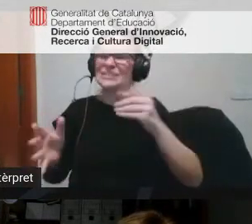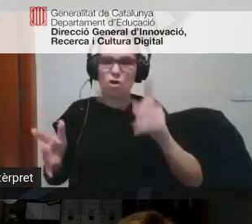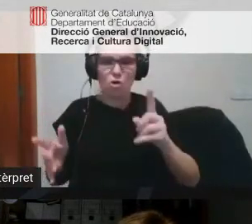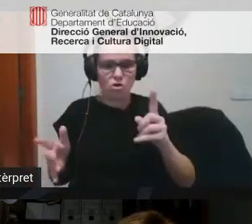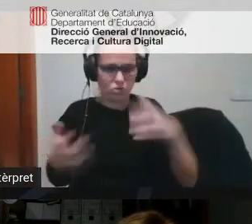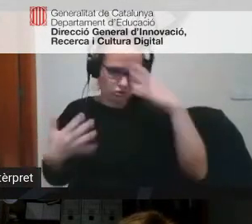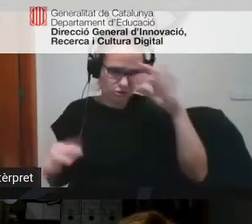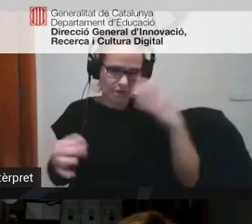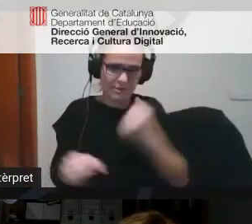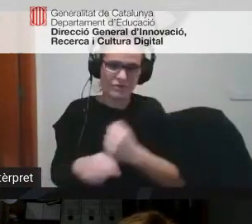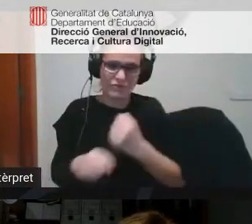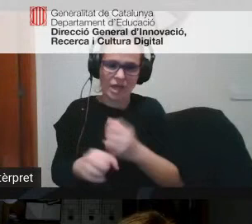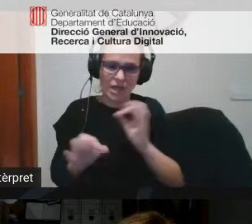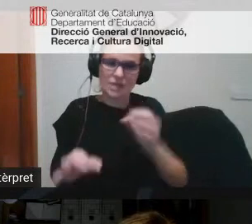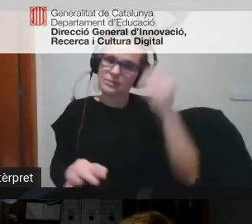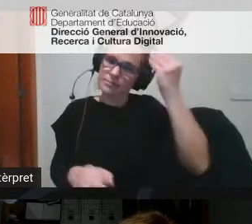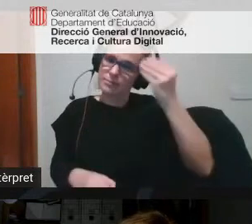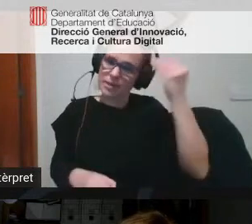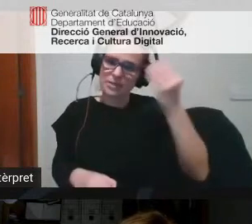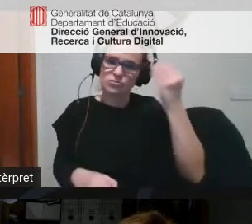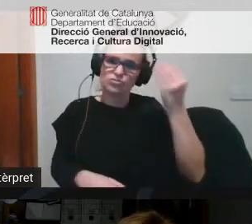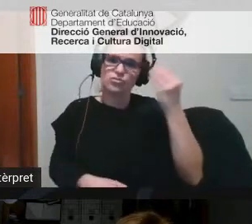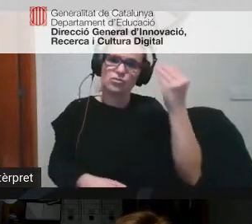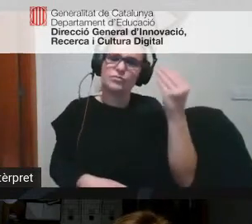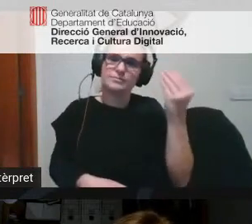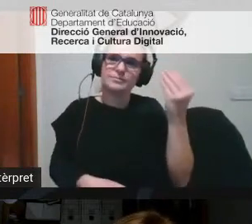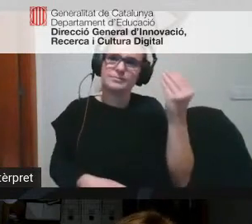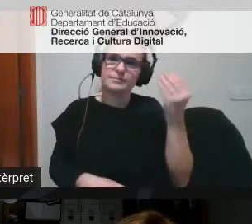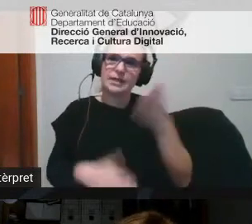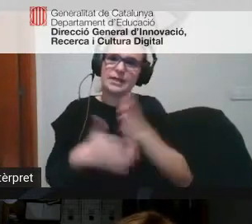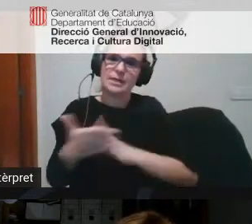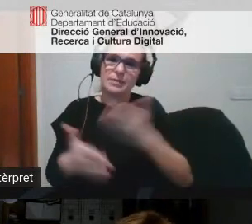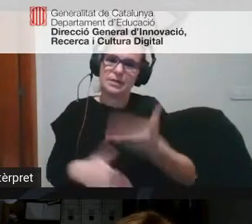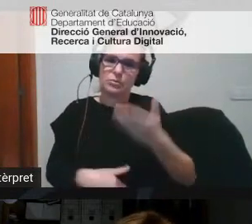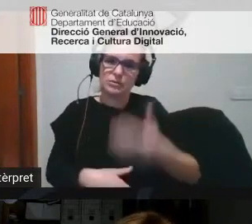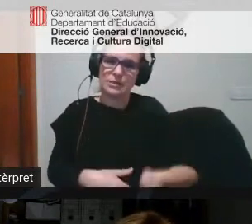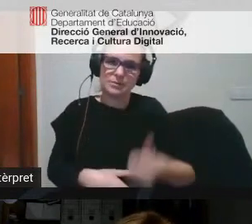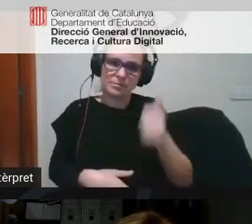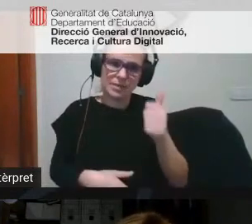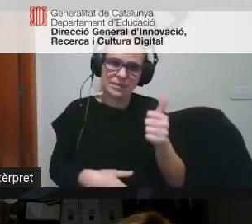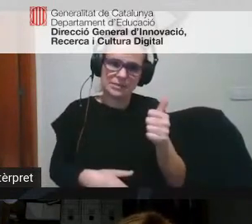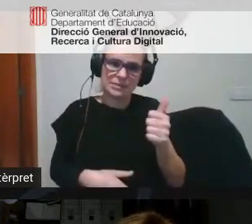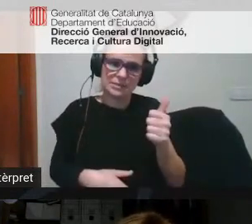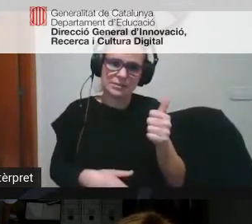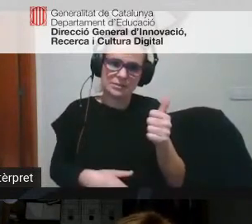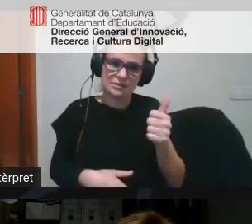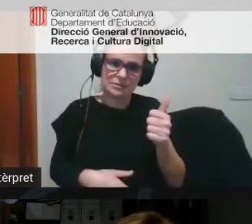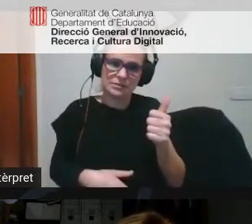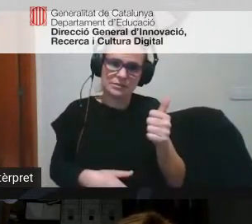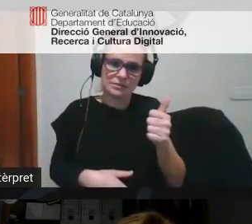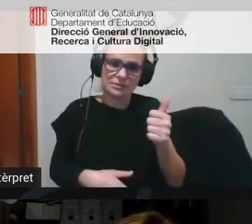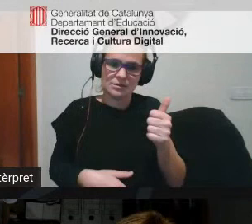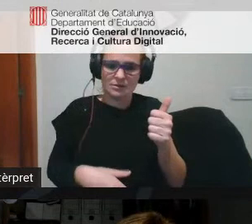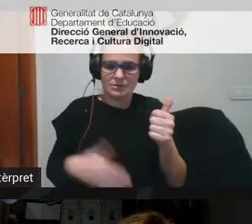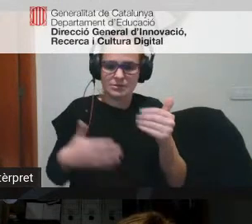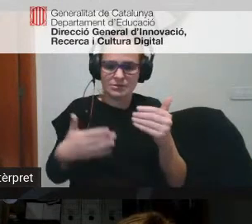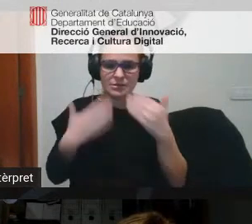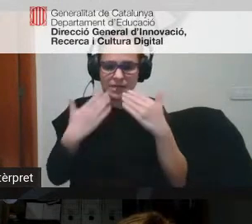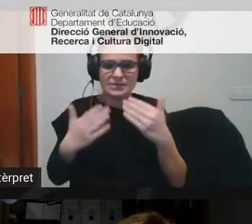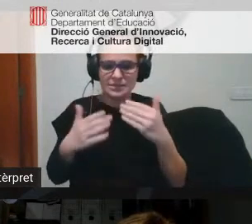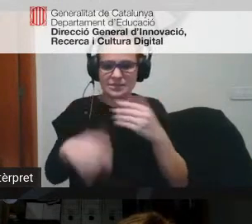que penso que la la part més important és a través de la delegació de lideratges